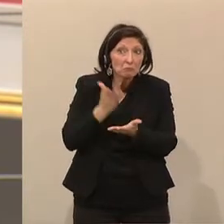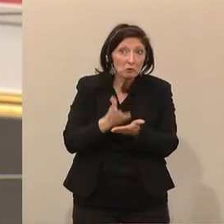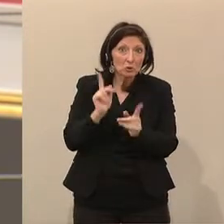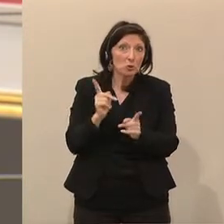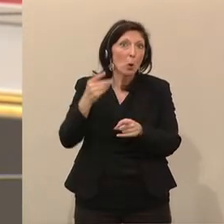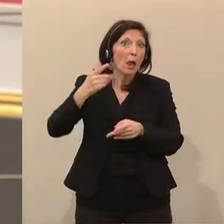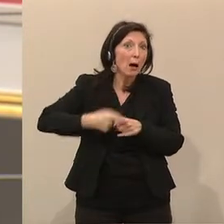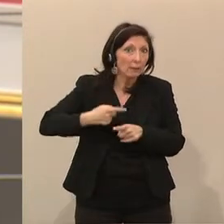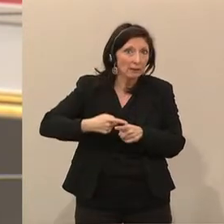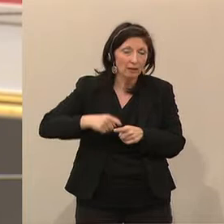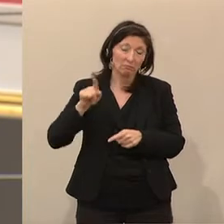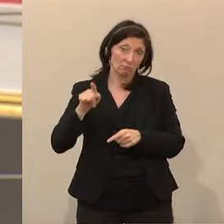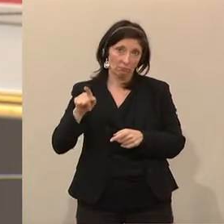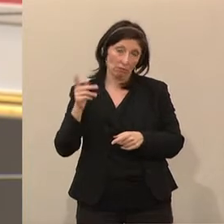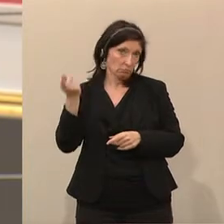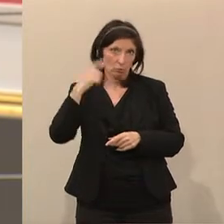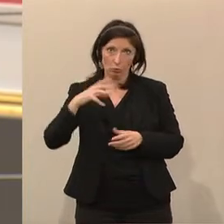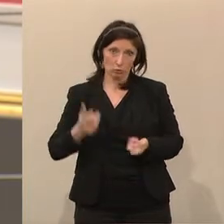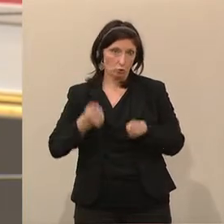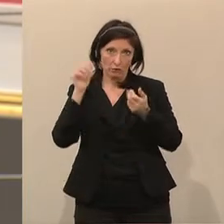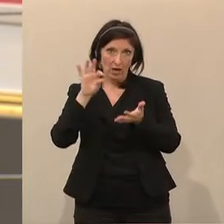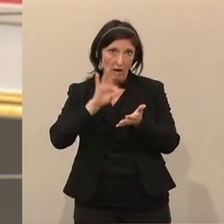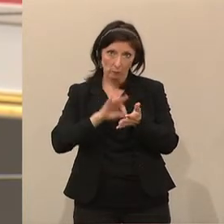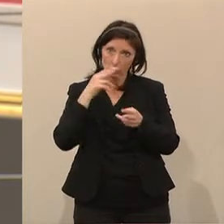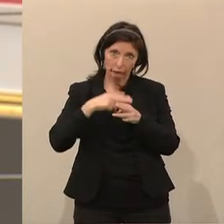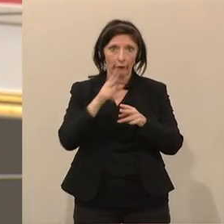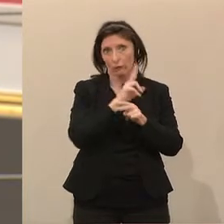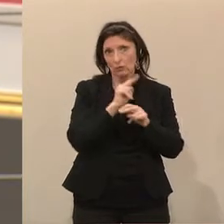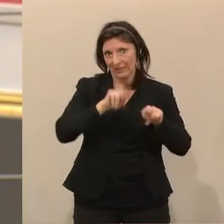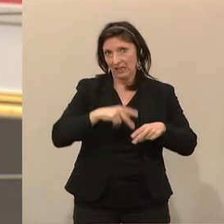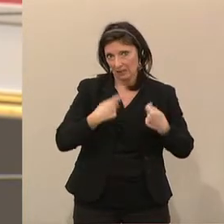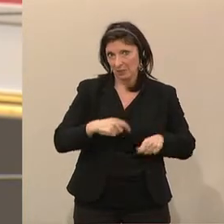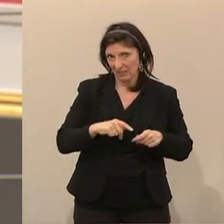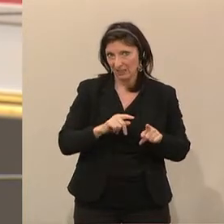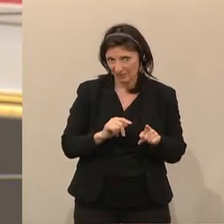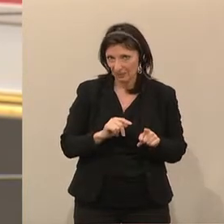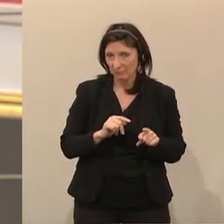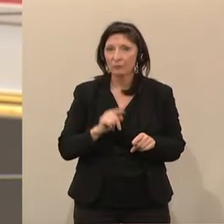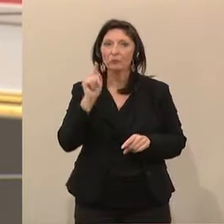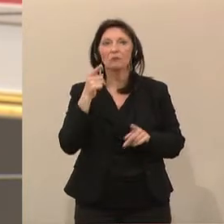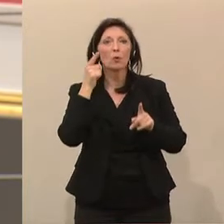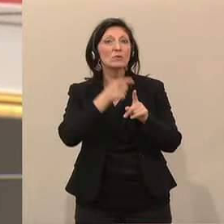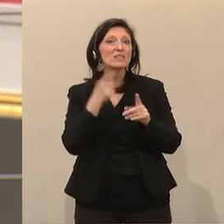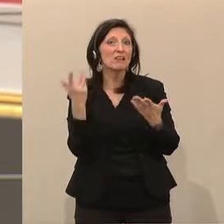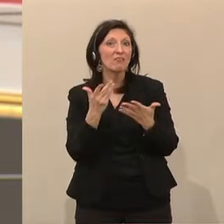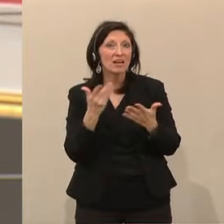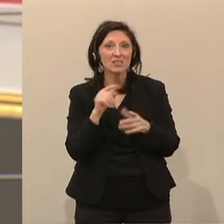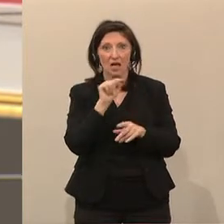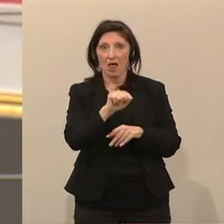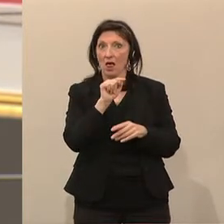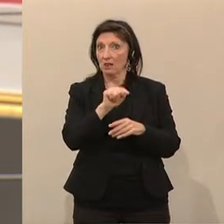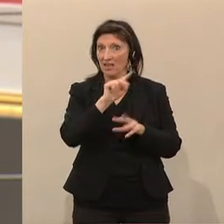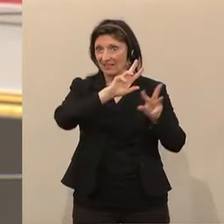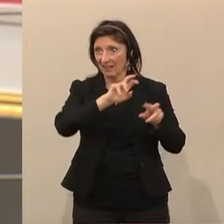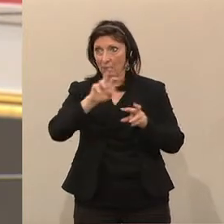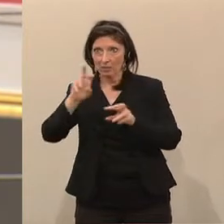wird eine ganz große Schwerpunktsetzung für unsere Ratspräsidentschaft darstellen. Und Ziel ist es natürlich auch, diese Dossiers so